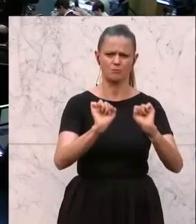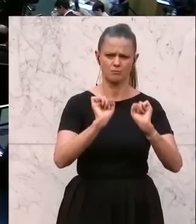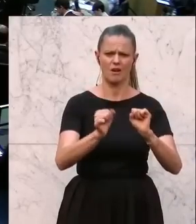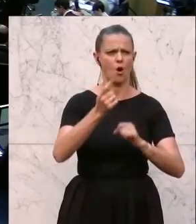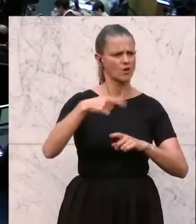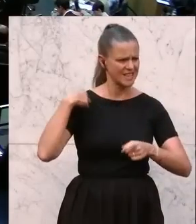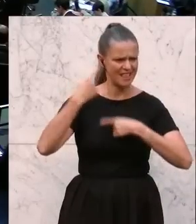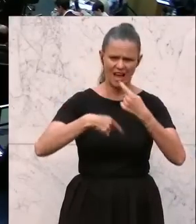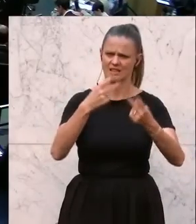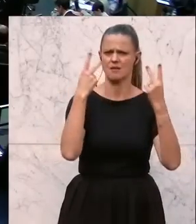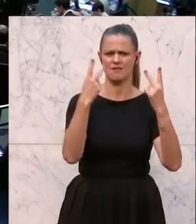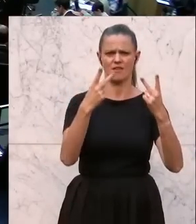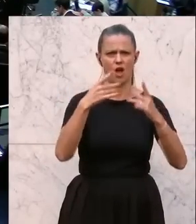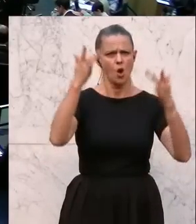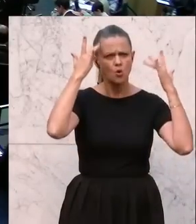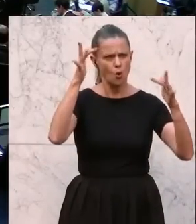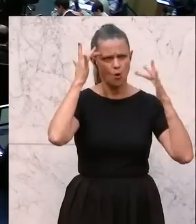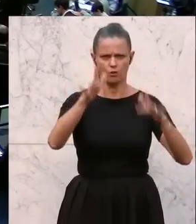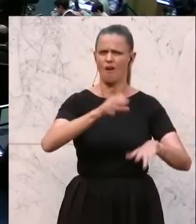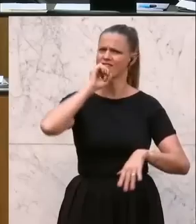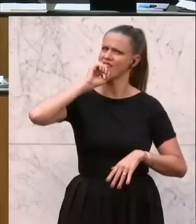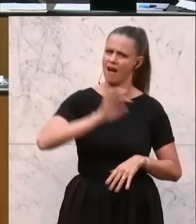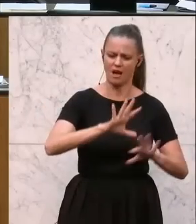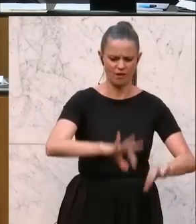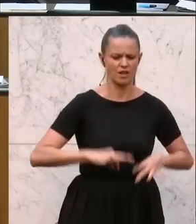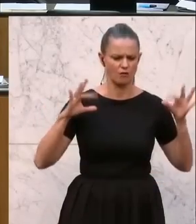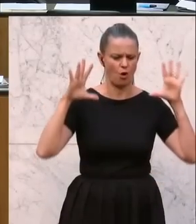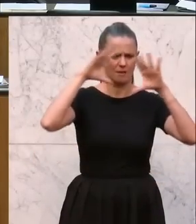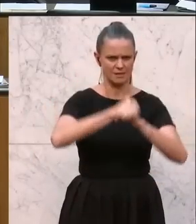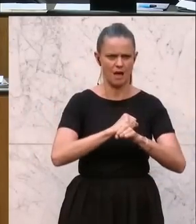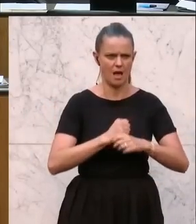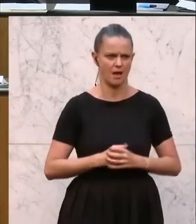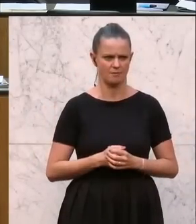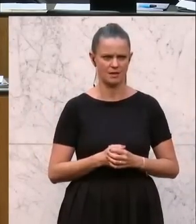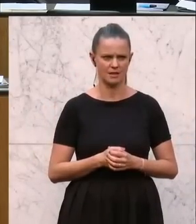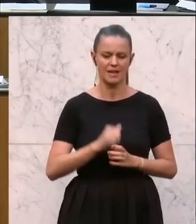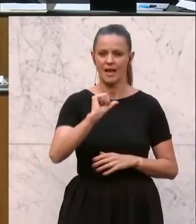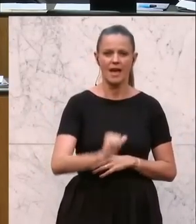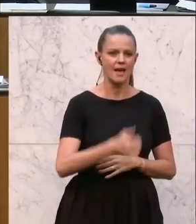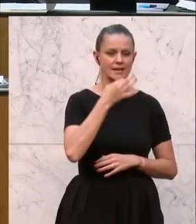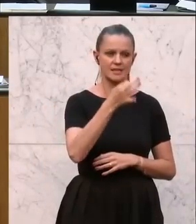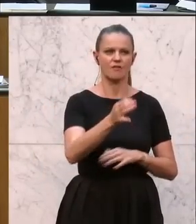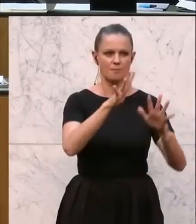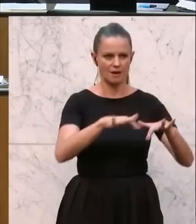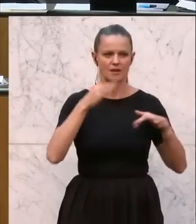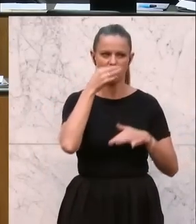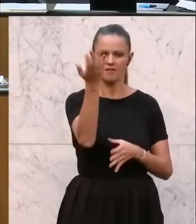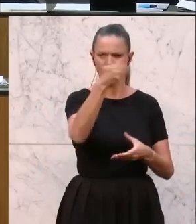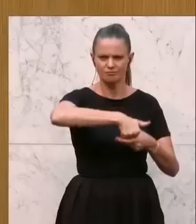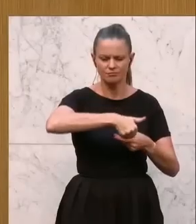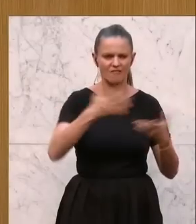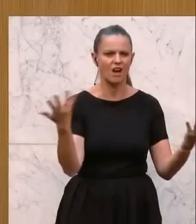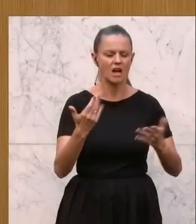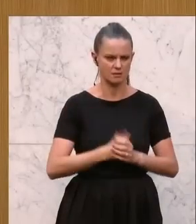traditionellen Werte, unsere Kultur verrät, vom Aufstehen bis zum Schlafen geht. Erste Frage aus dieser parlamentarischen Anfrage.